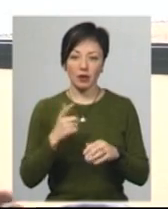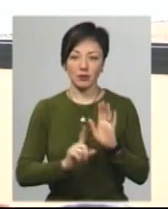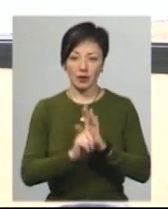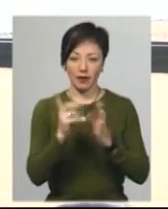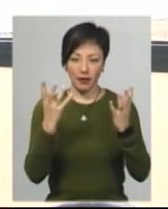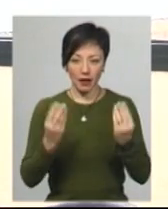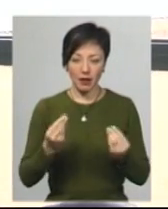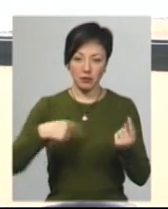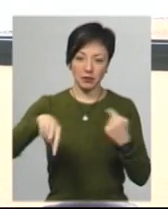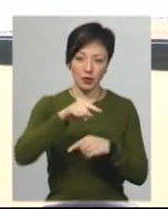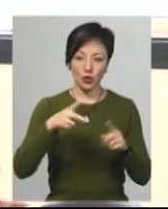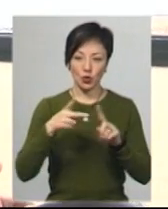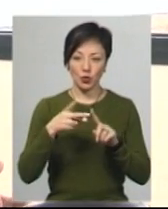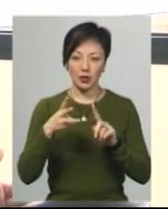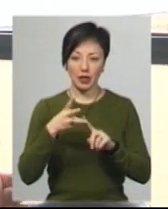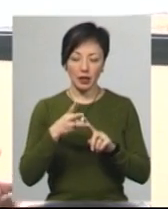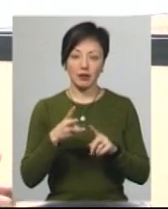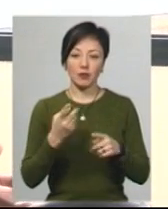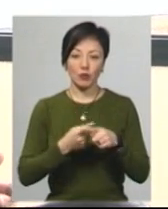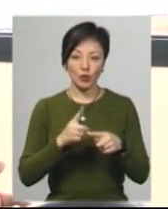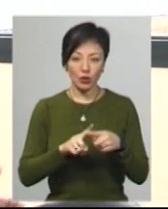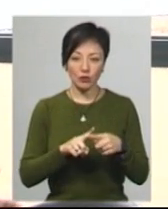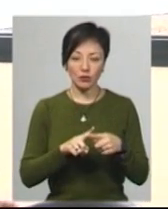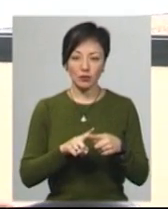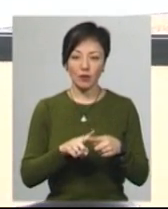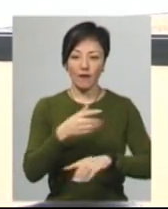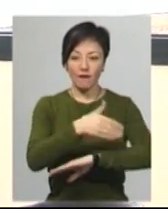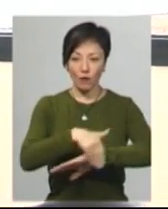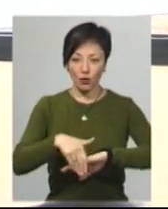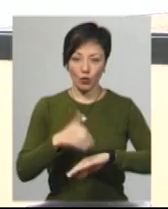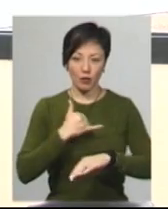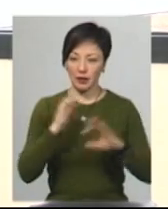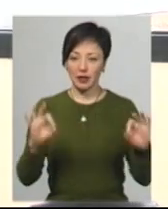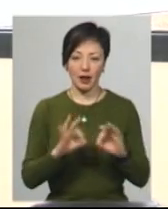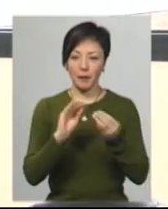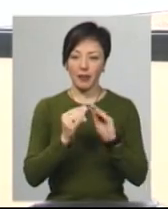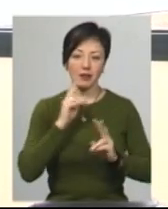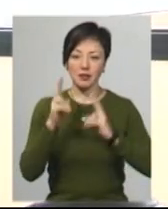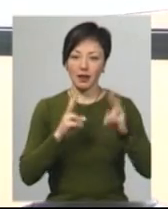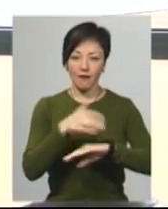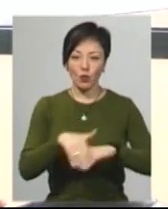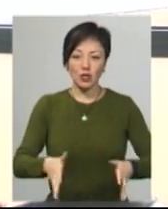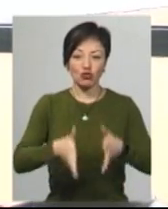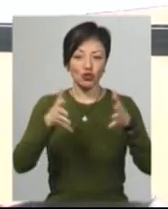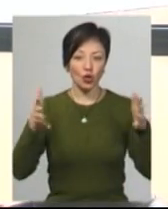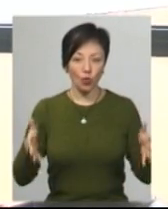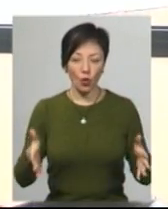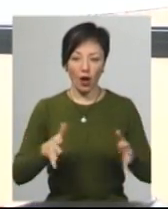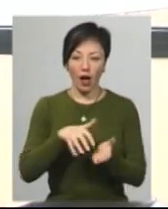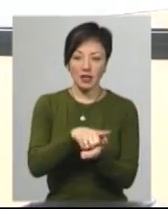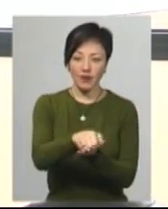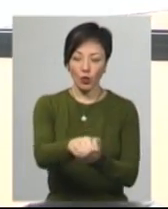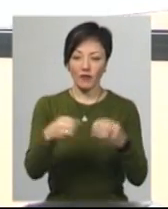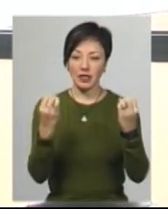день, ми проїхали оборот, другий, третій. По даній вулиці в мене ніяких питань скаргнули. Вулиця широка, асфальтована,